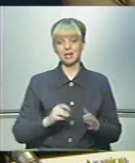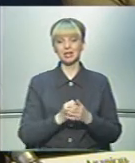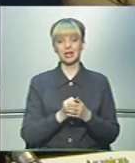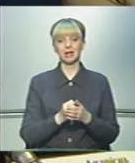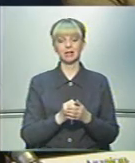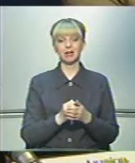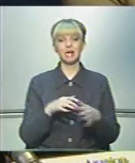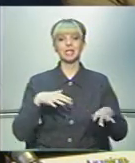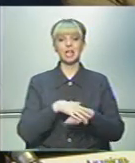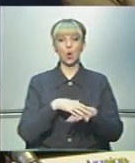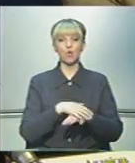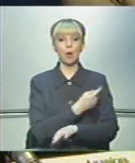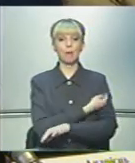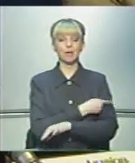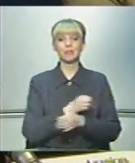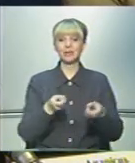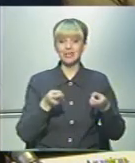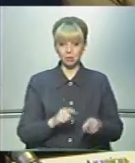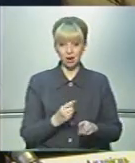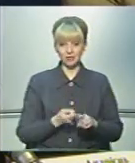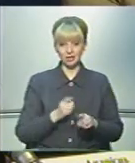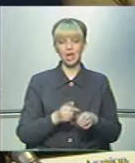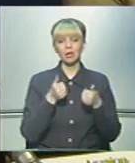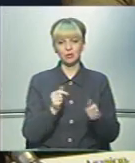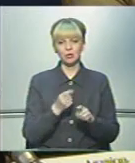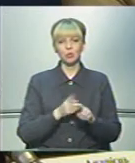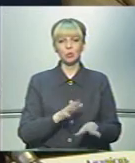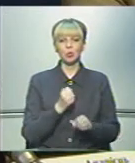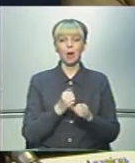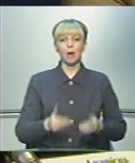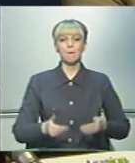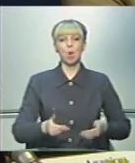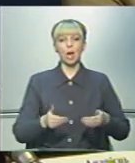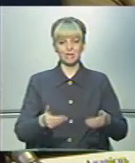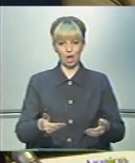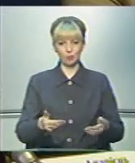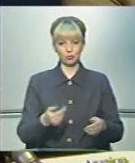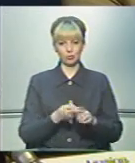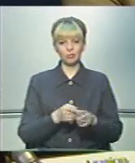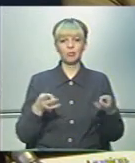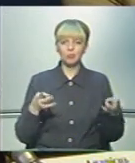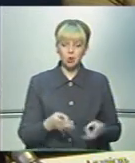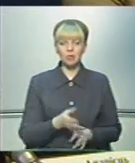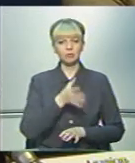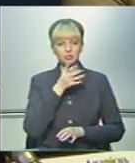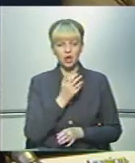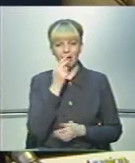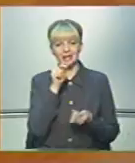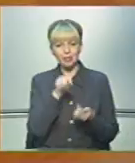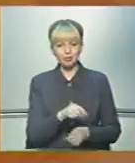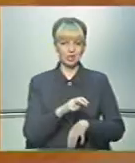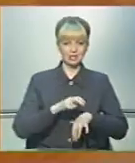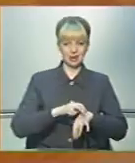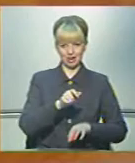страхової медицини. Насправді це добре, що це буде робитися поетапно, тому що воно потребує якогось певного часу адаптації